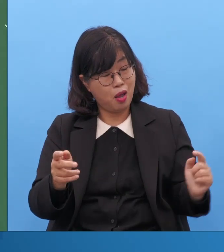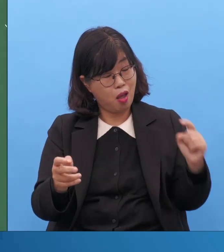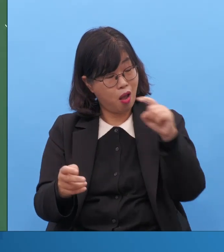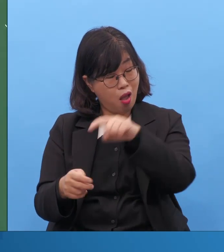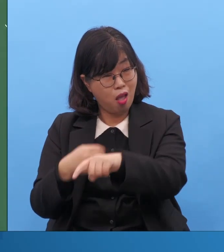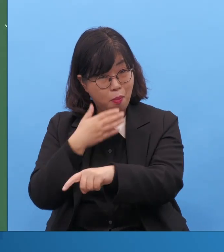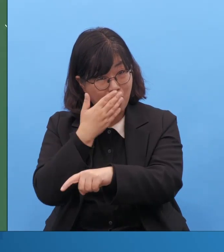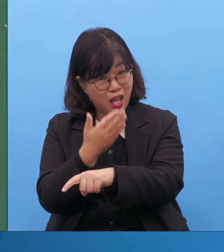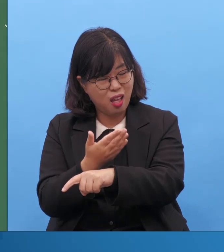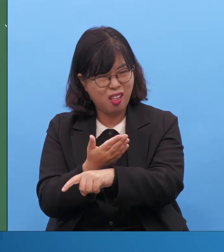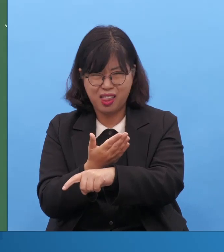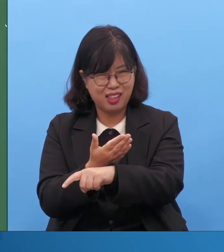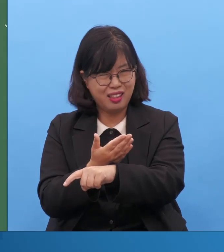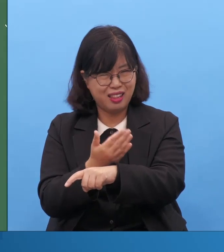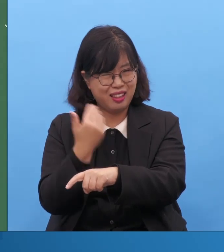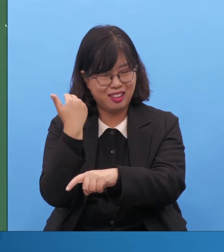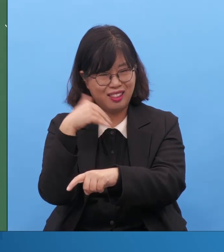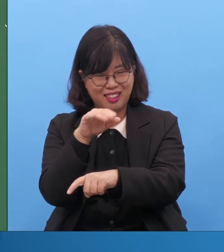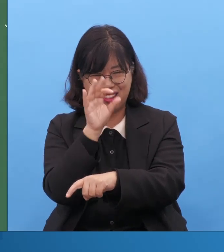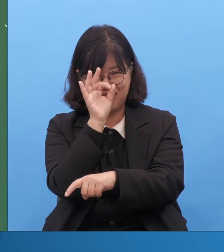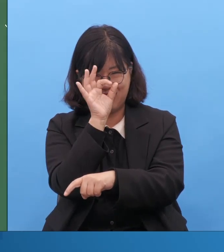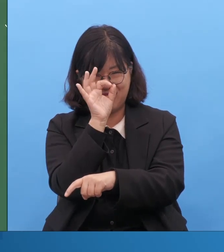안 옵니다. 여기 못 와요.